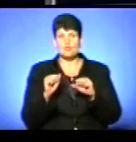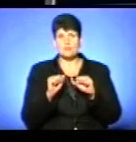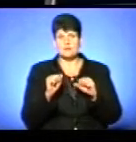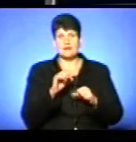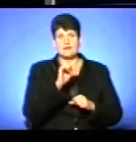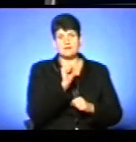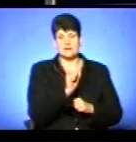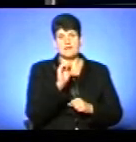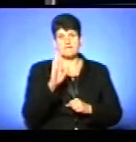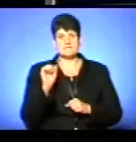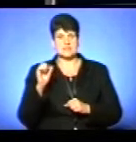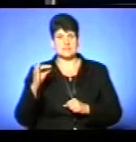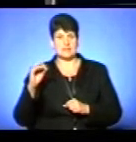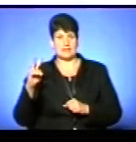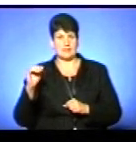Андрія Василика.